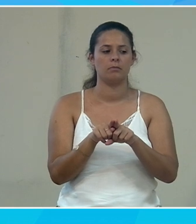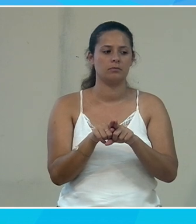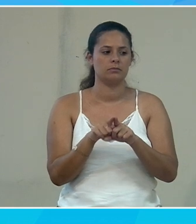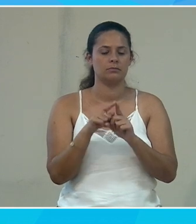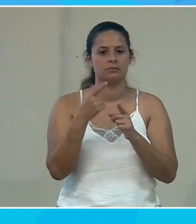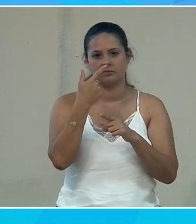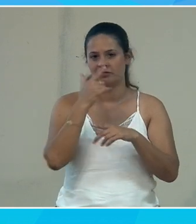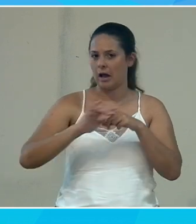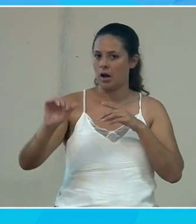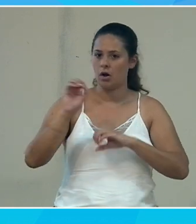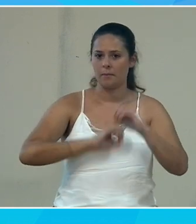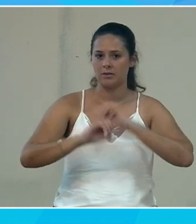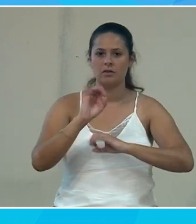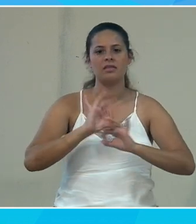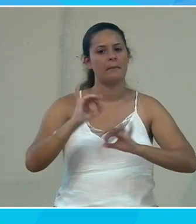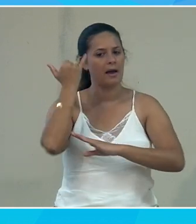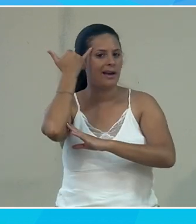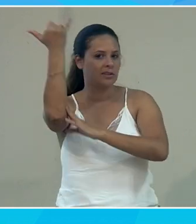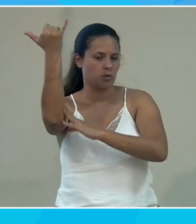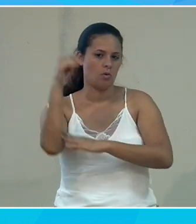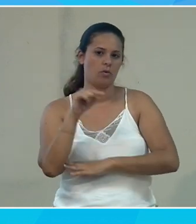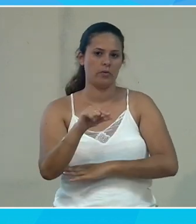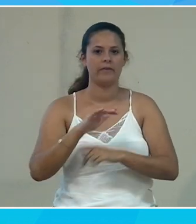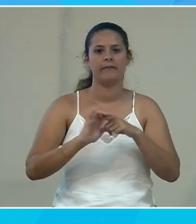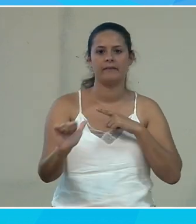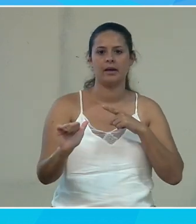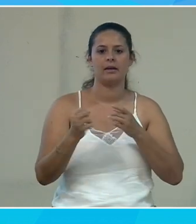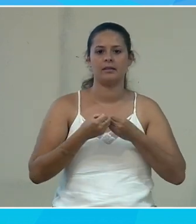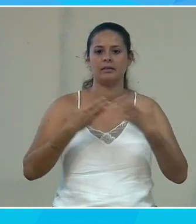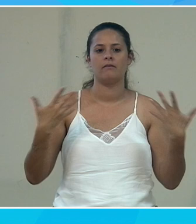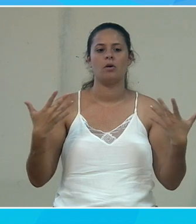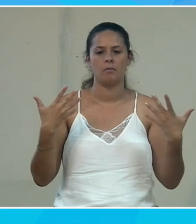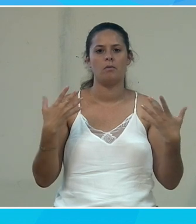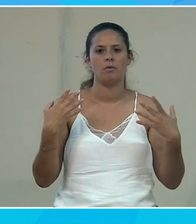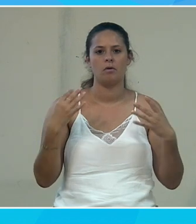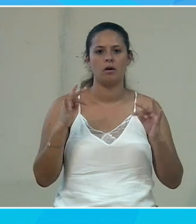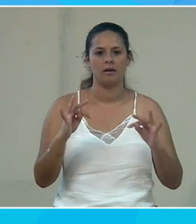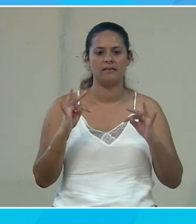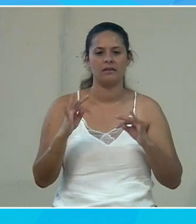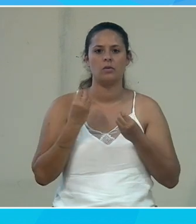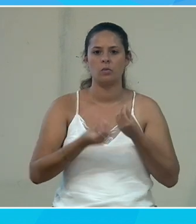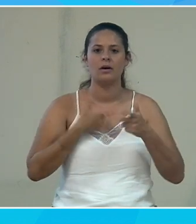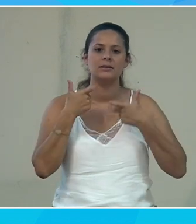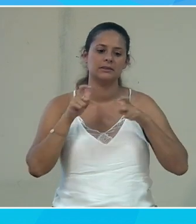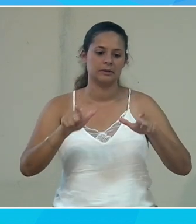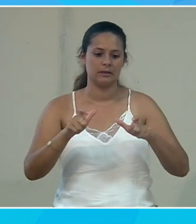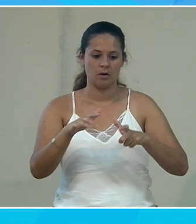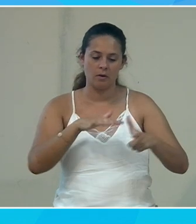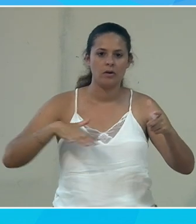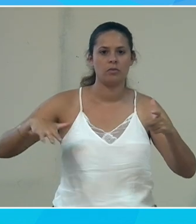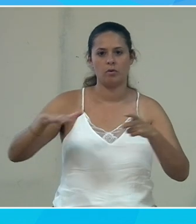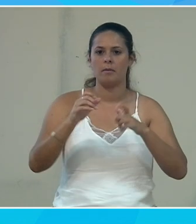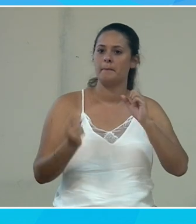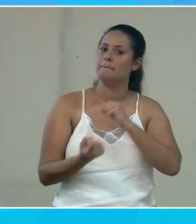faire les opérations on n'a pas d'ingénieurs qui viennent faire les développements ou accessibiliser un environnement